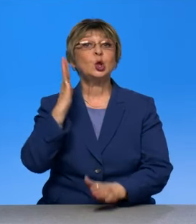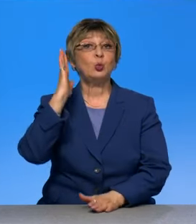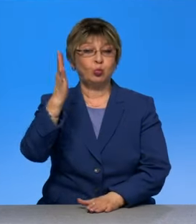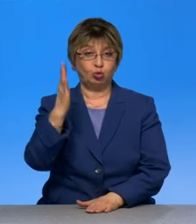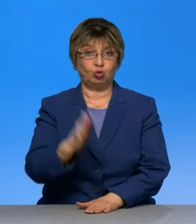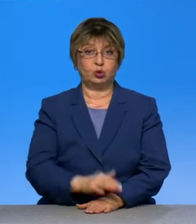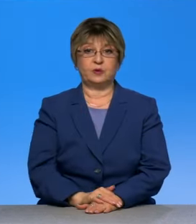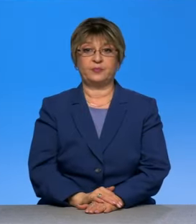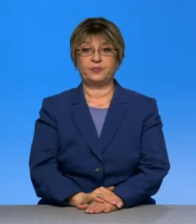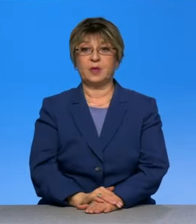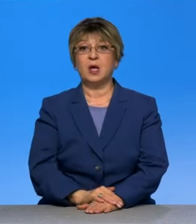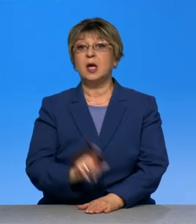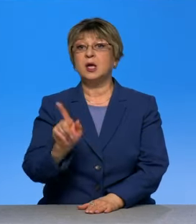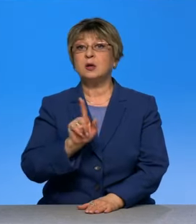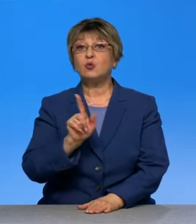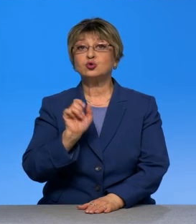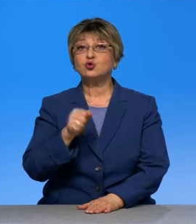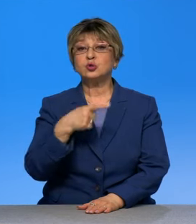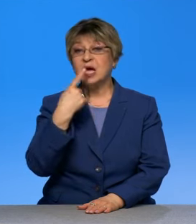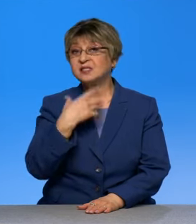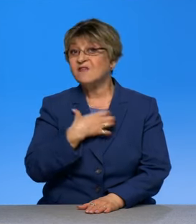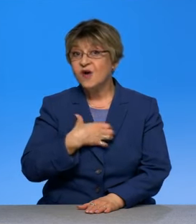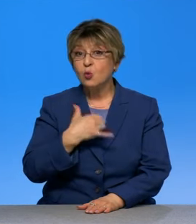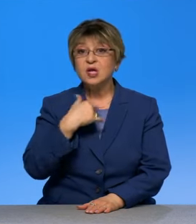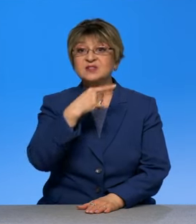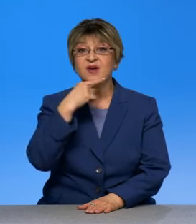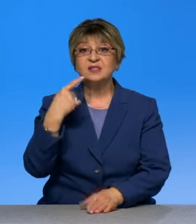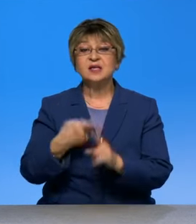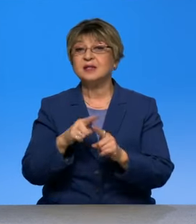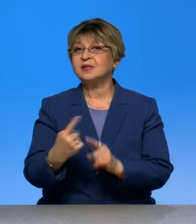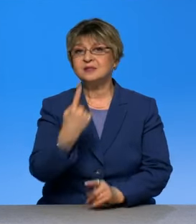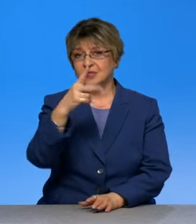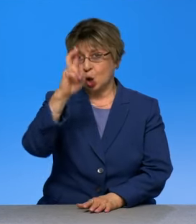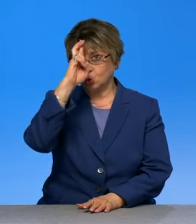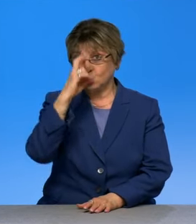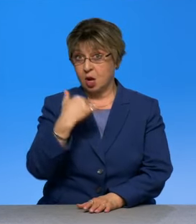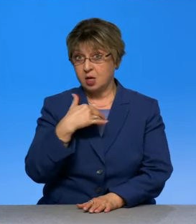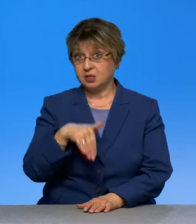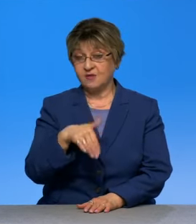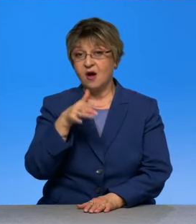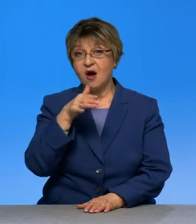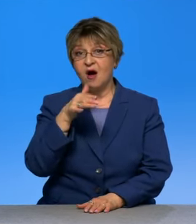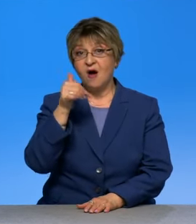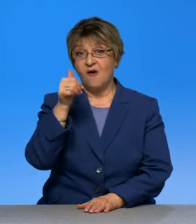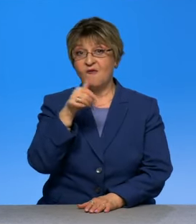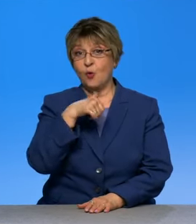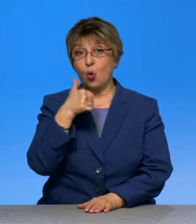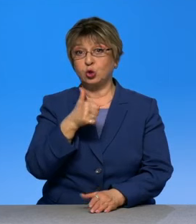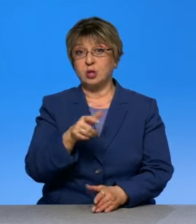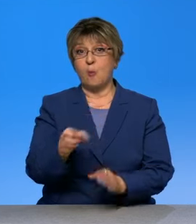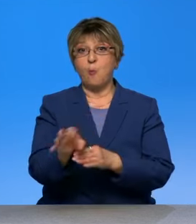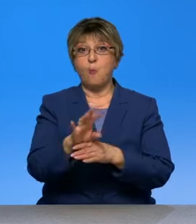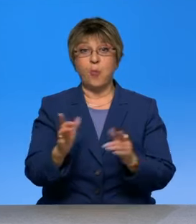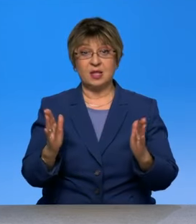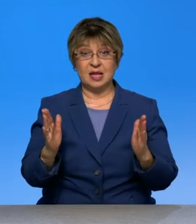И третье, что могу сказать, важно. Не зря у нас в России, это единственная страна, которая во время пандемии дал, есть указ